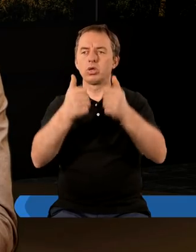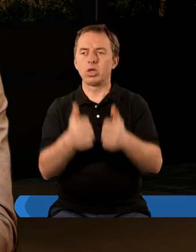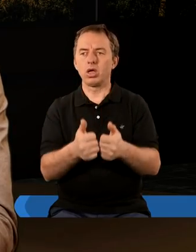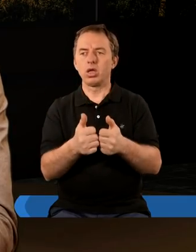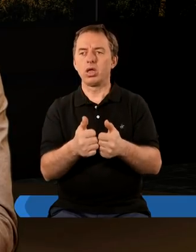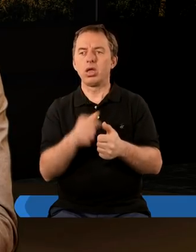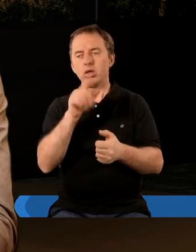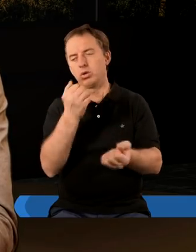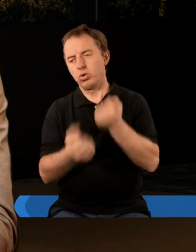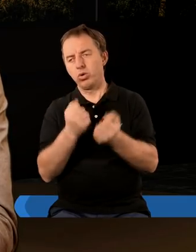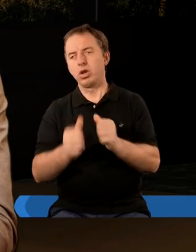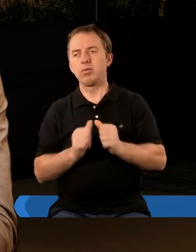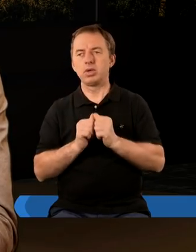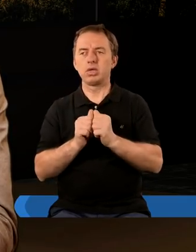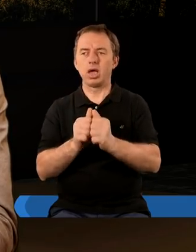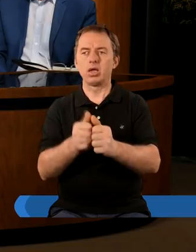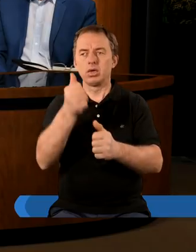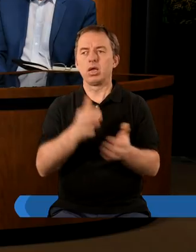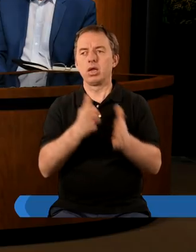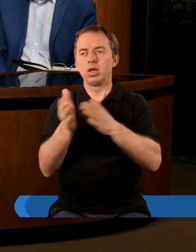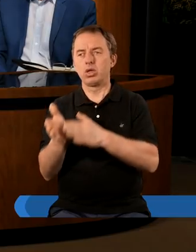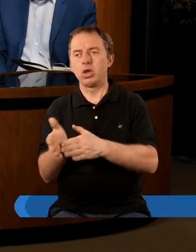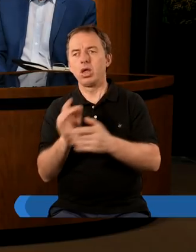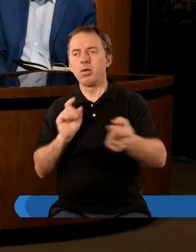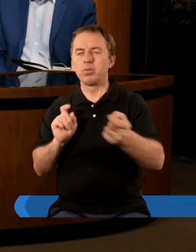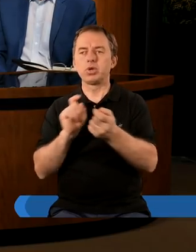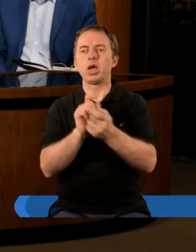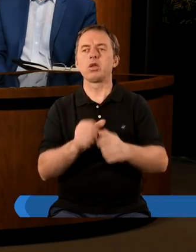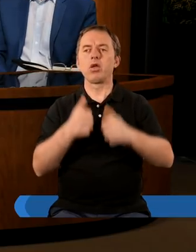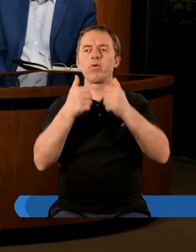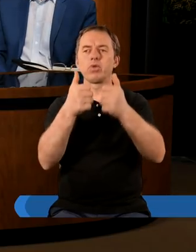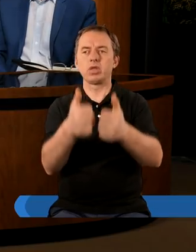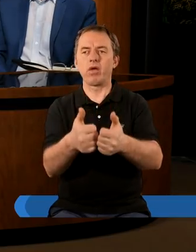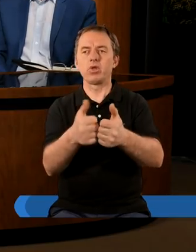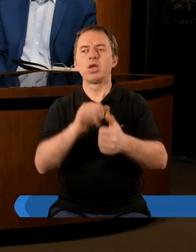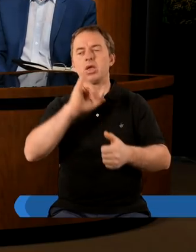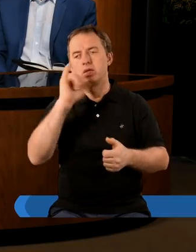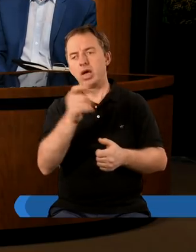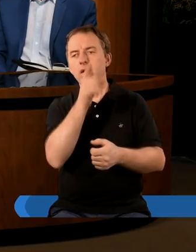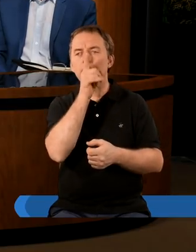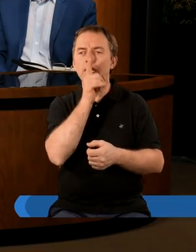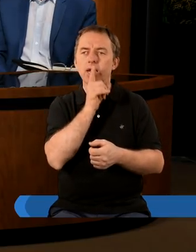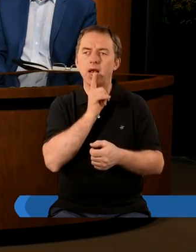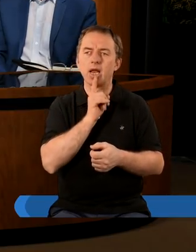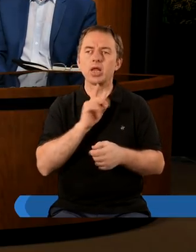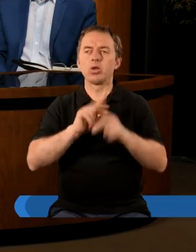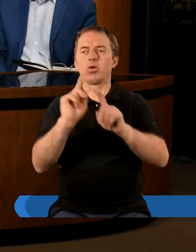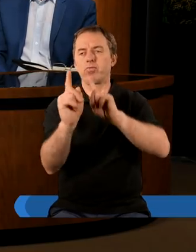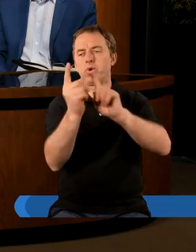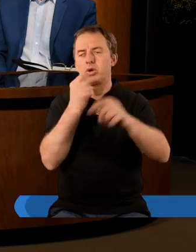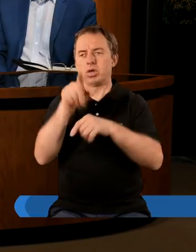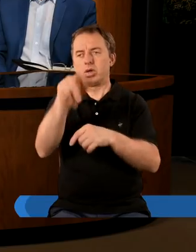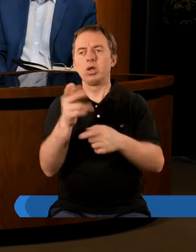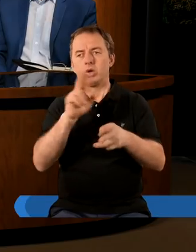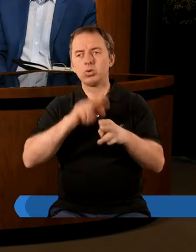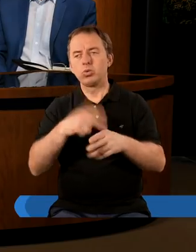przed takim trudnym zadaniem, bo z jednej strony musi się przeciwstawić jakiejś religii, która wywodzi się z niego,